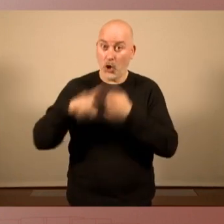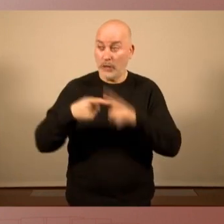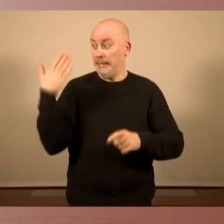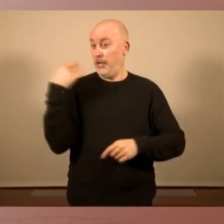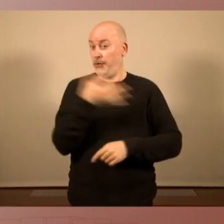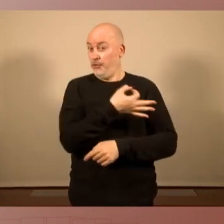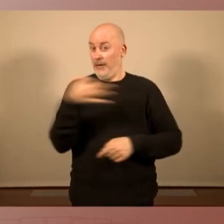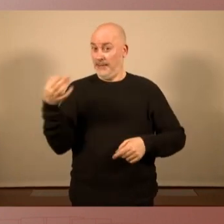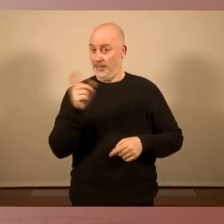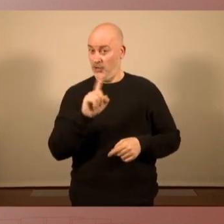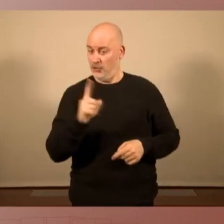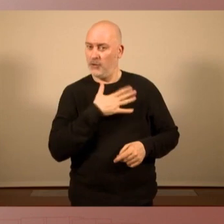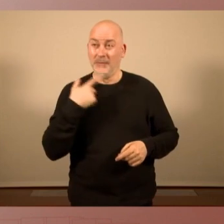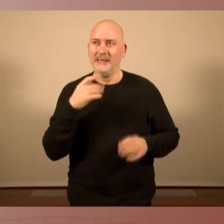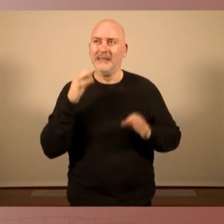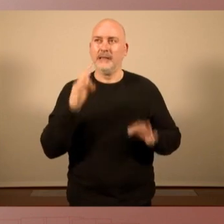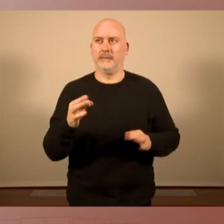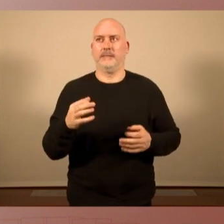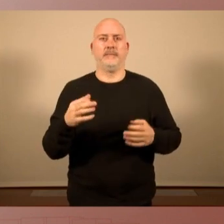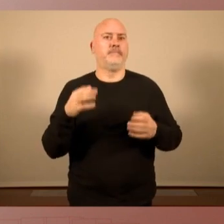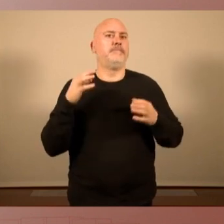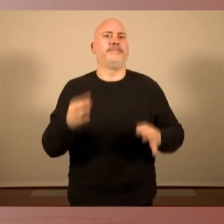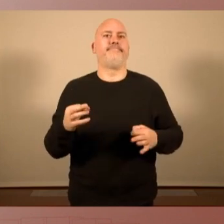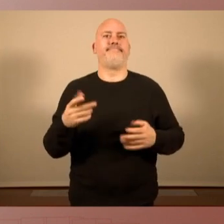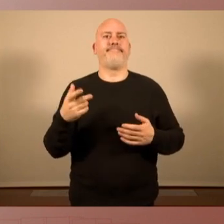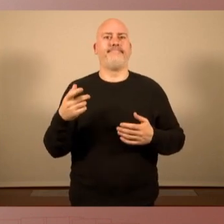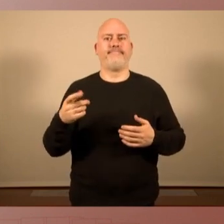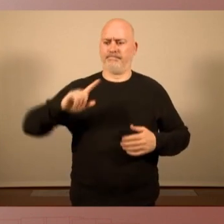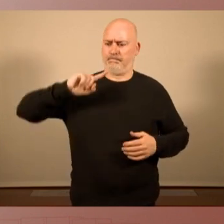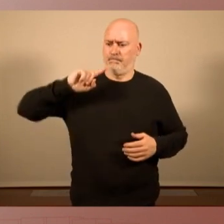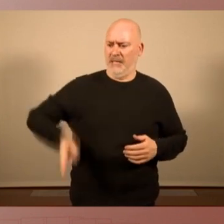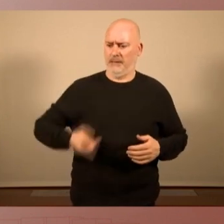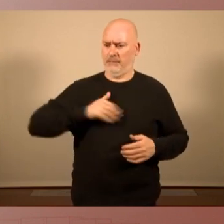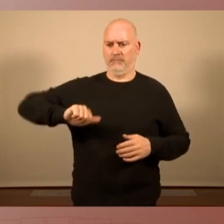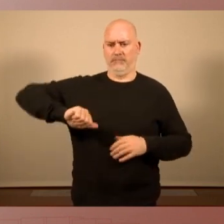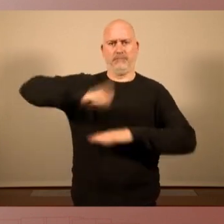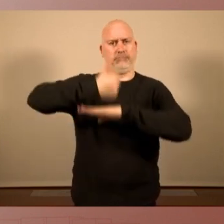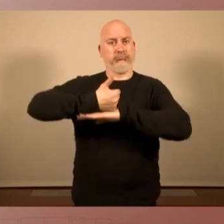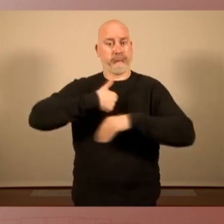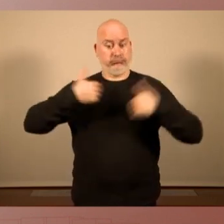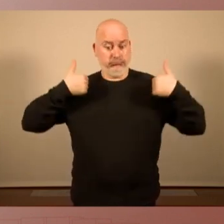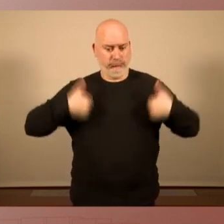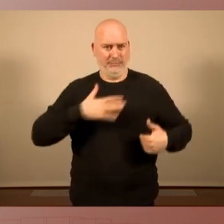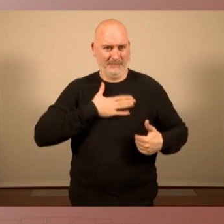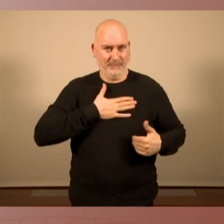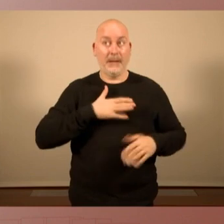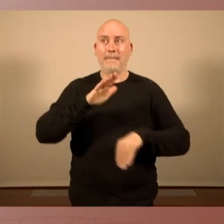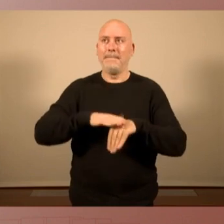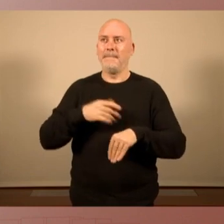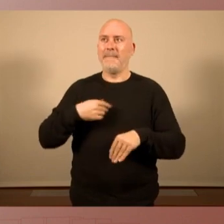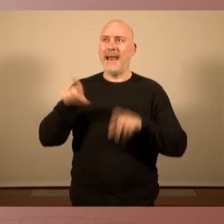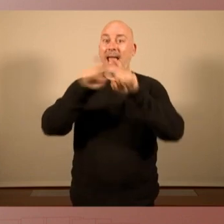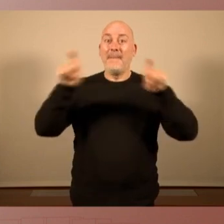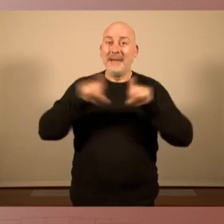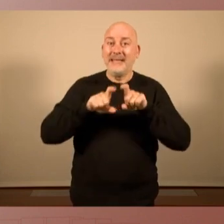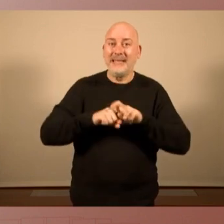banda, a partir de la premissa que exercir sobirania no significa exercir-la per vendre'ns el país a les grans empreses de l